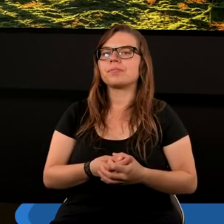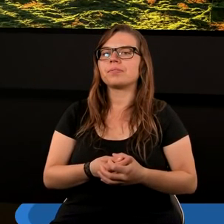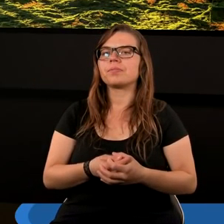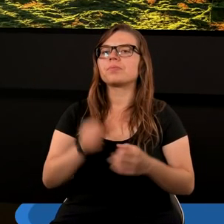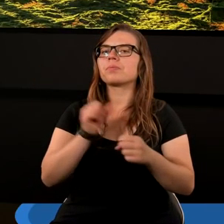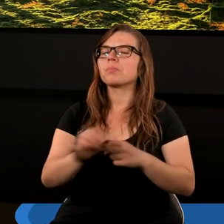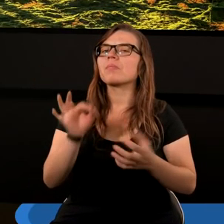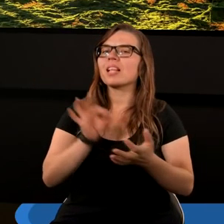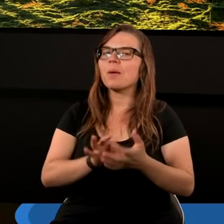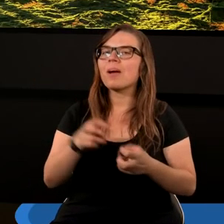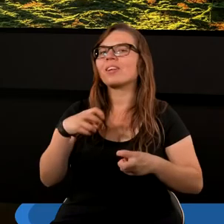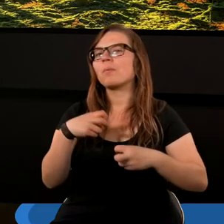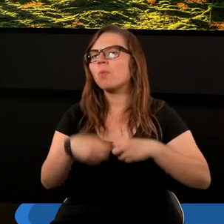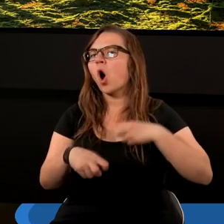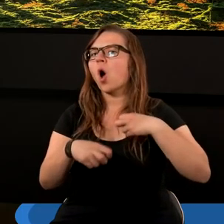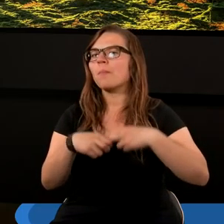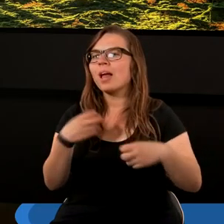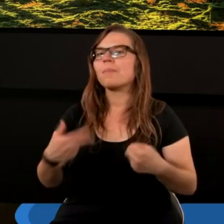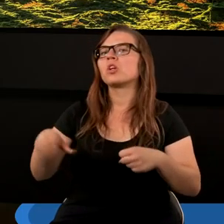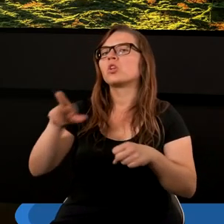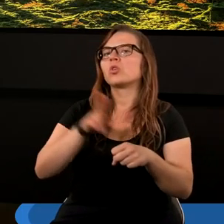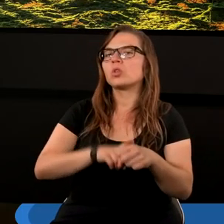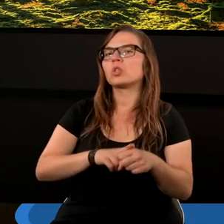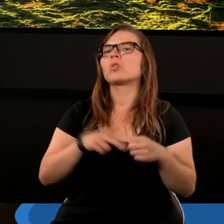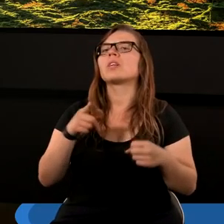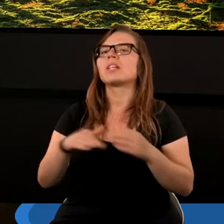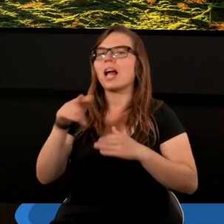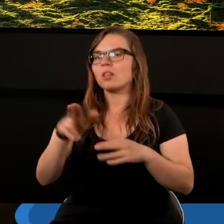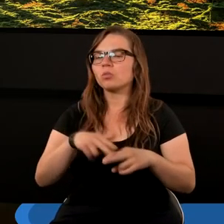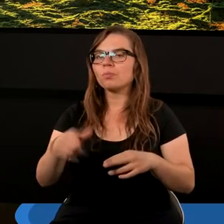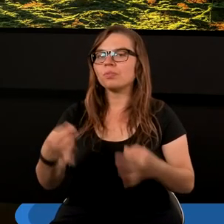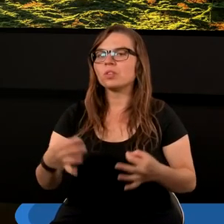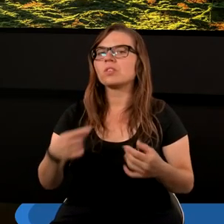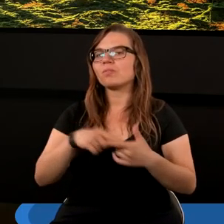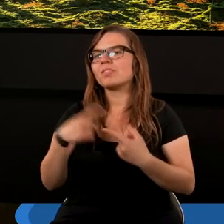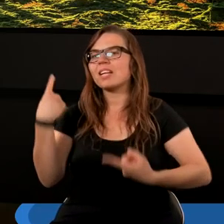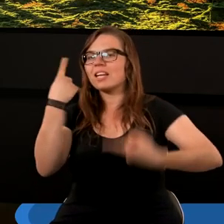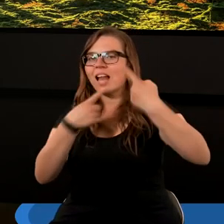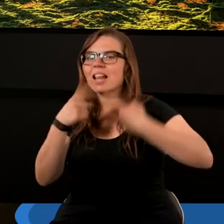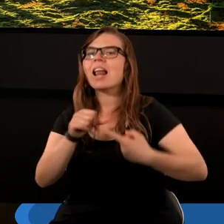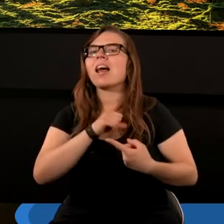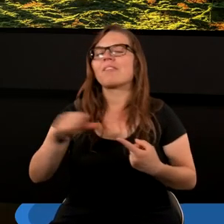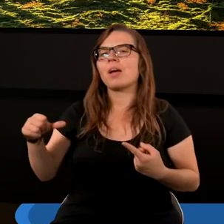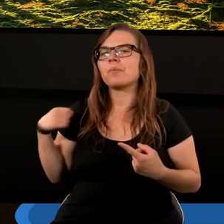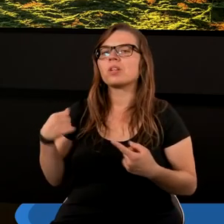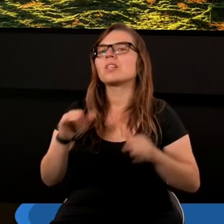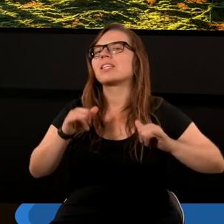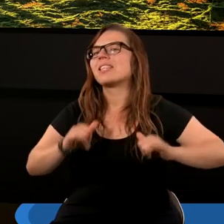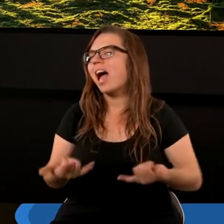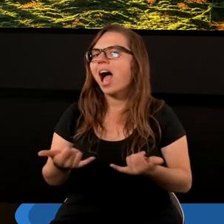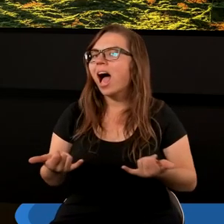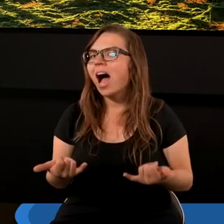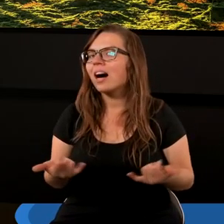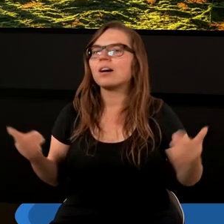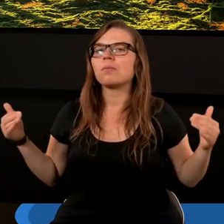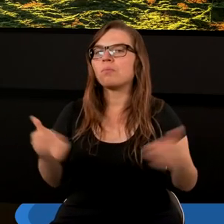jest pewien problem, nad którym dzisiaj zastanawiamy się, jak